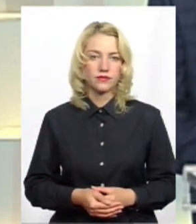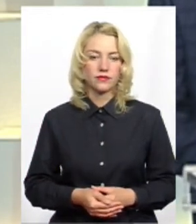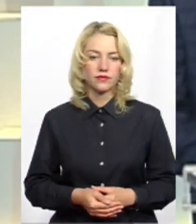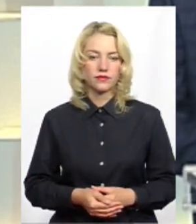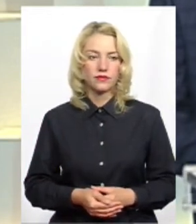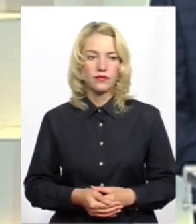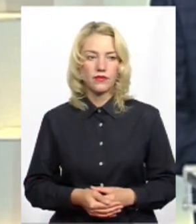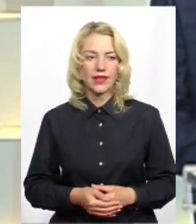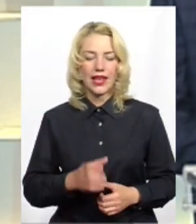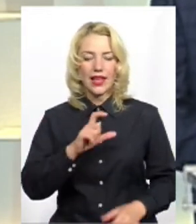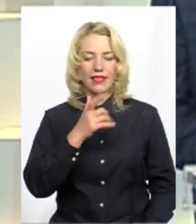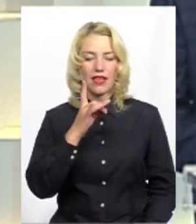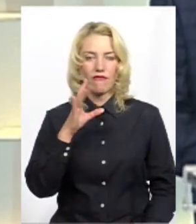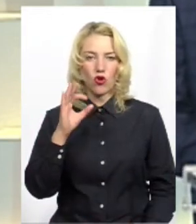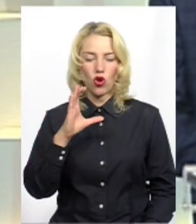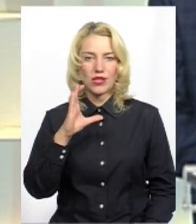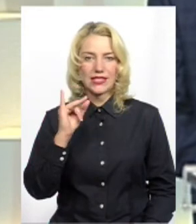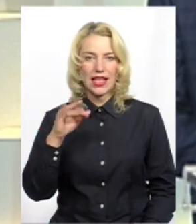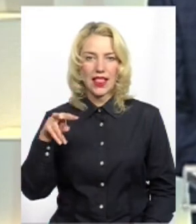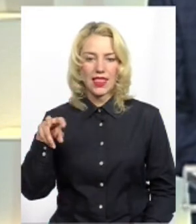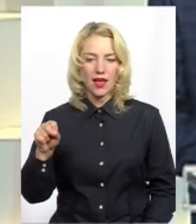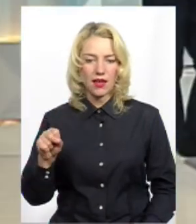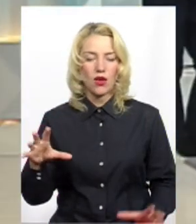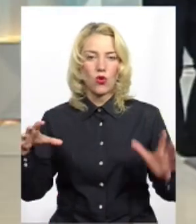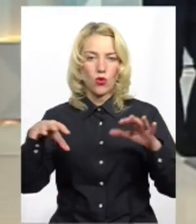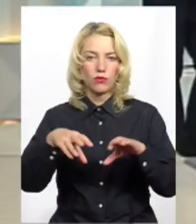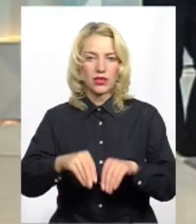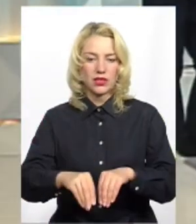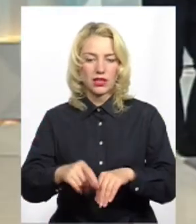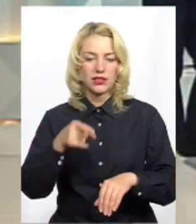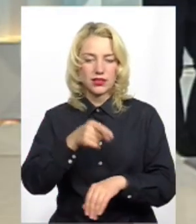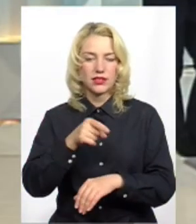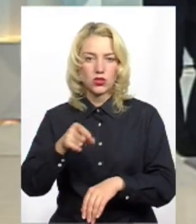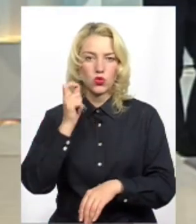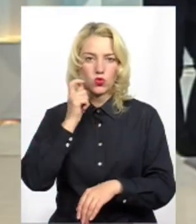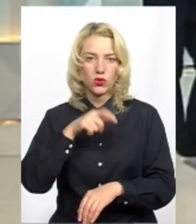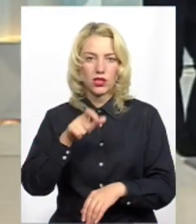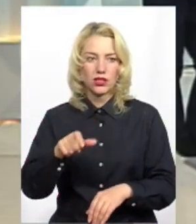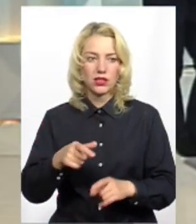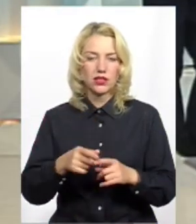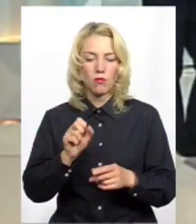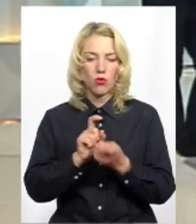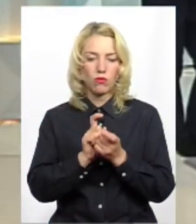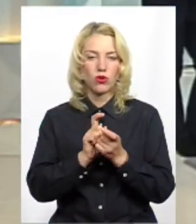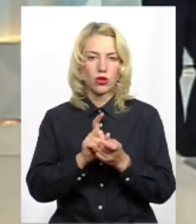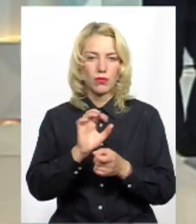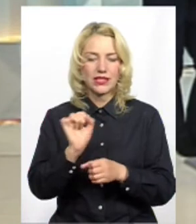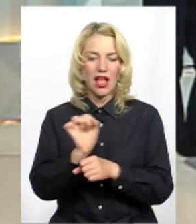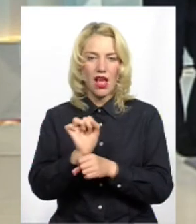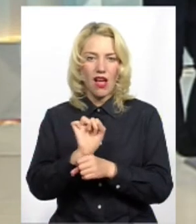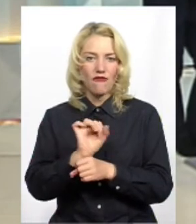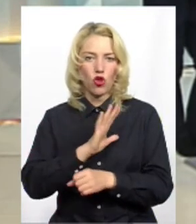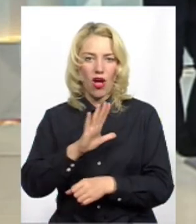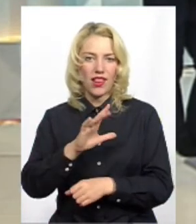Організація «Автоєвросила» за час її існування об'єднав тисячі українців по боротьбі з автоолігархами.